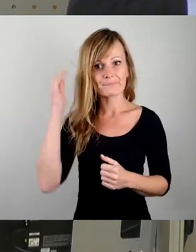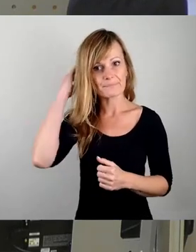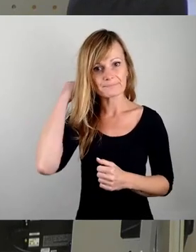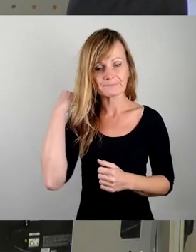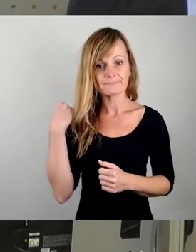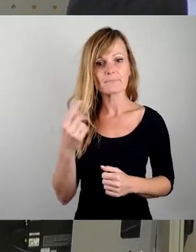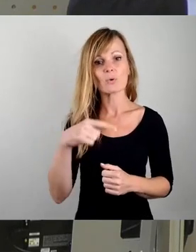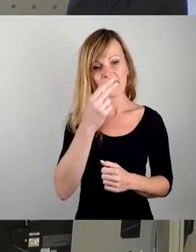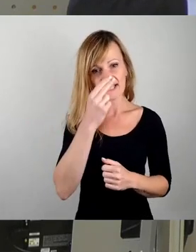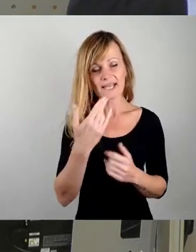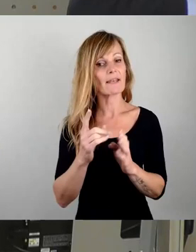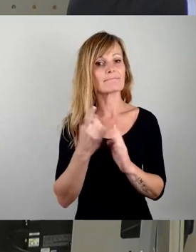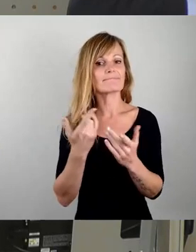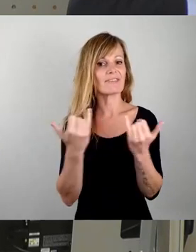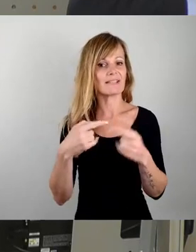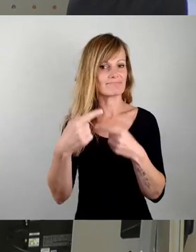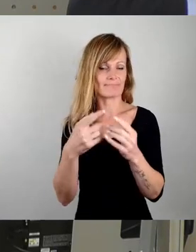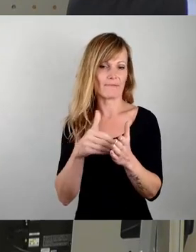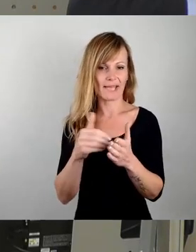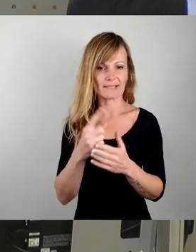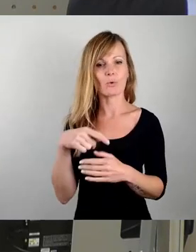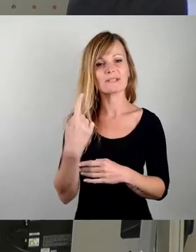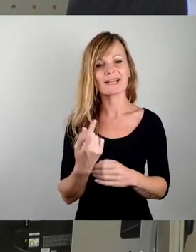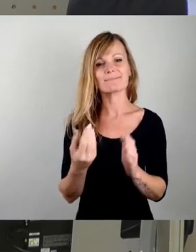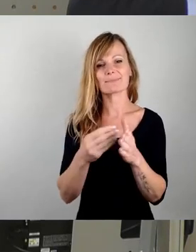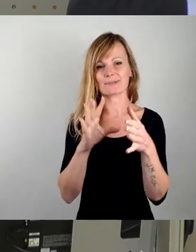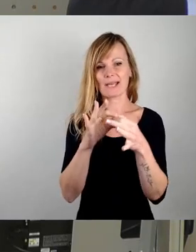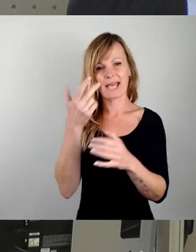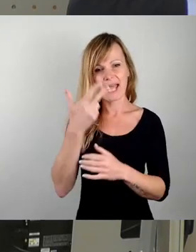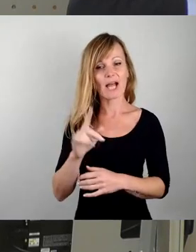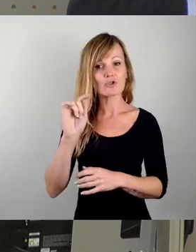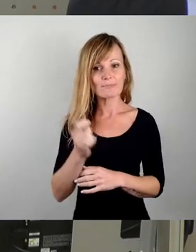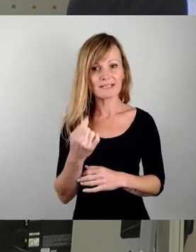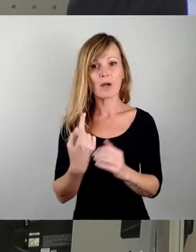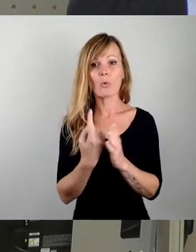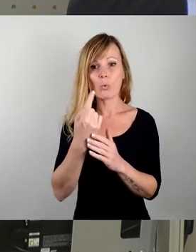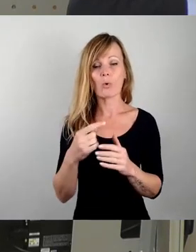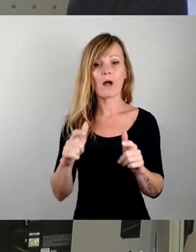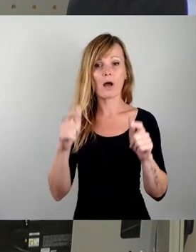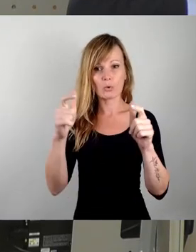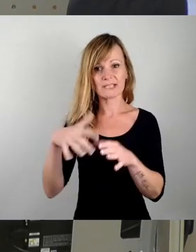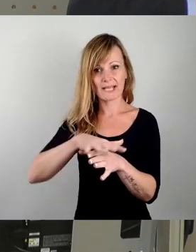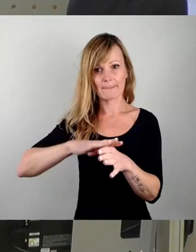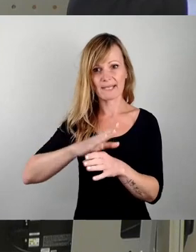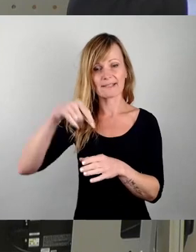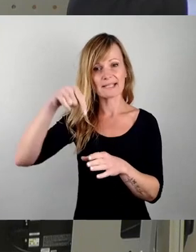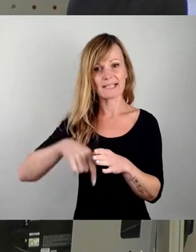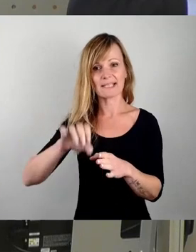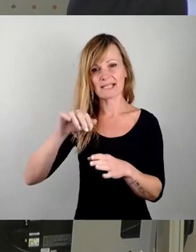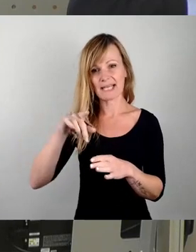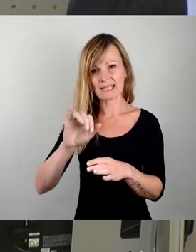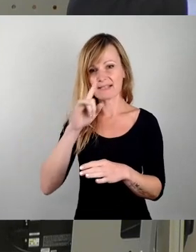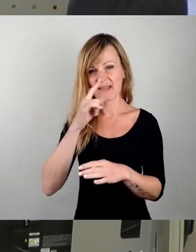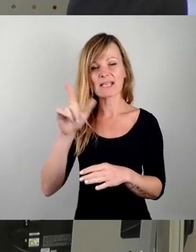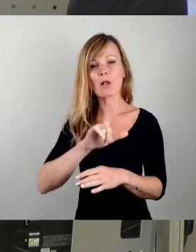wohin das dann führt. Und vielleicht noch zu Herrn Schmidt, das Hochhausgebiet in Nier-Sedlitz. Wenn Sie am Lugturm stehen, da gucken Sie